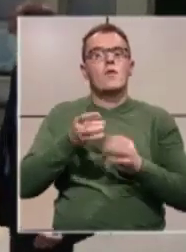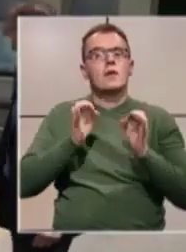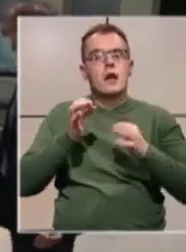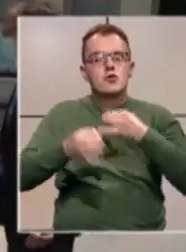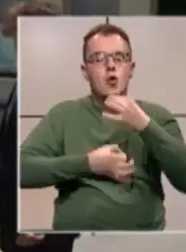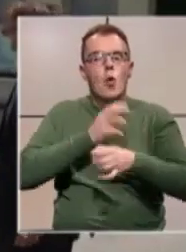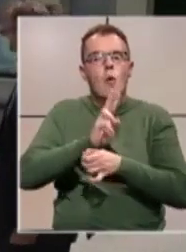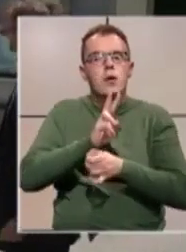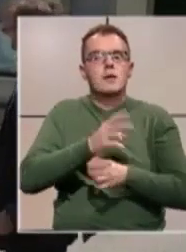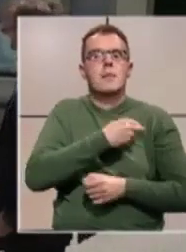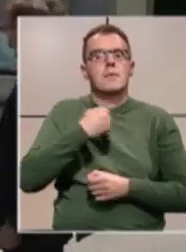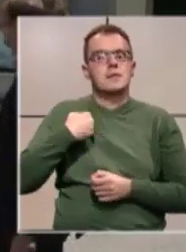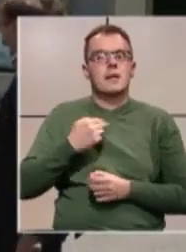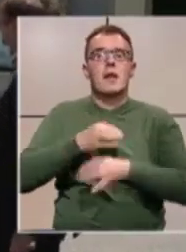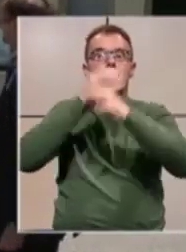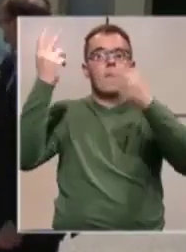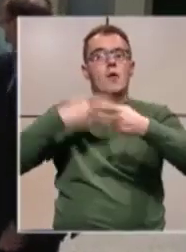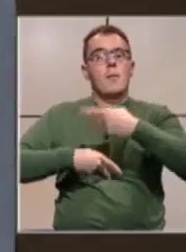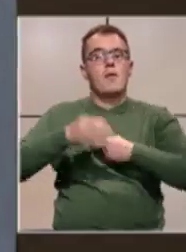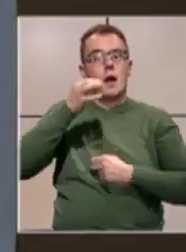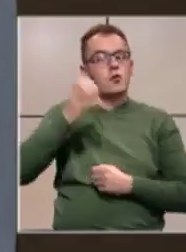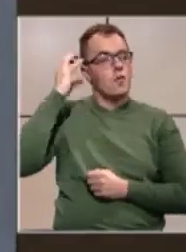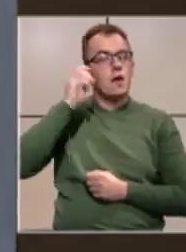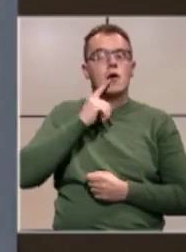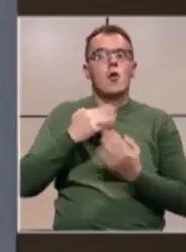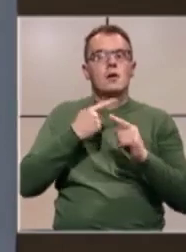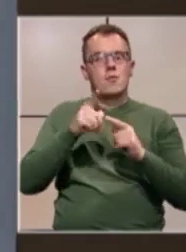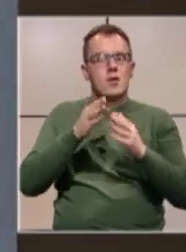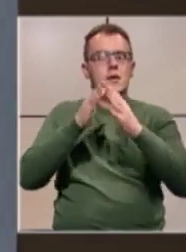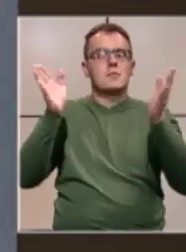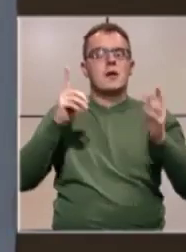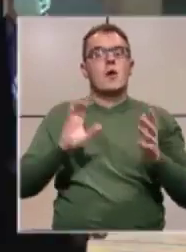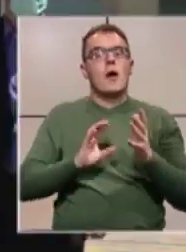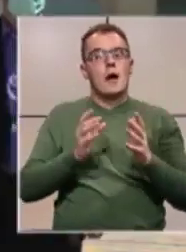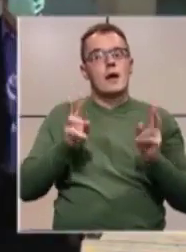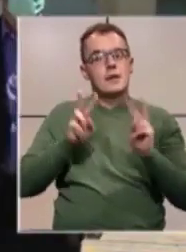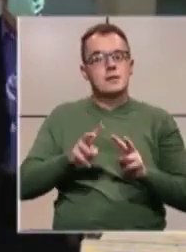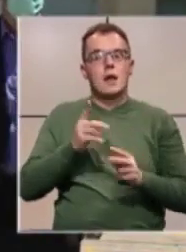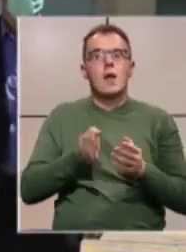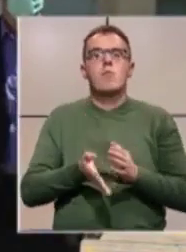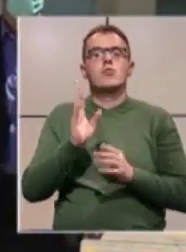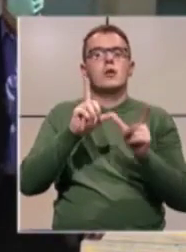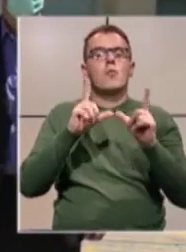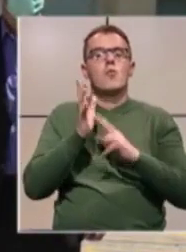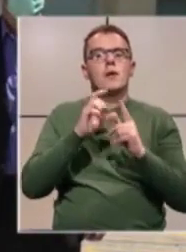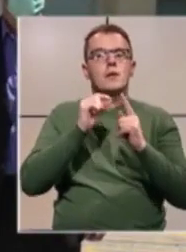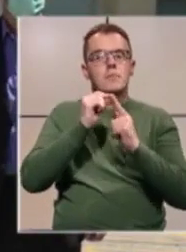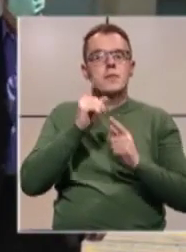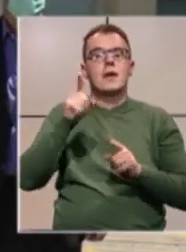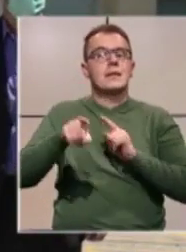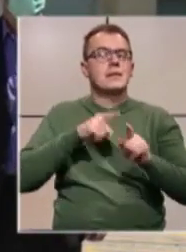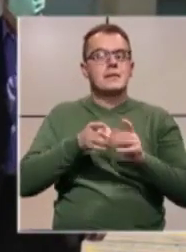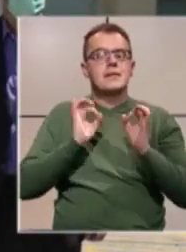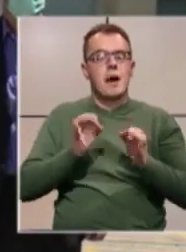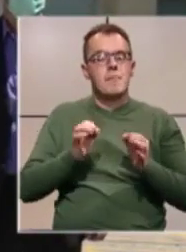obrade pacijenata. Javnom nabavkom kantonalne vlade koja je zbog transparentnosti realizirana putem UNDP-a, isti rentgen aparat